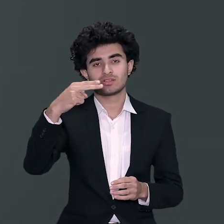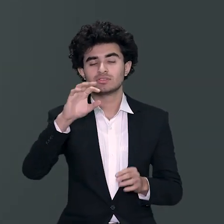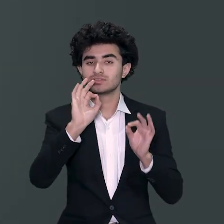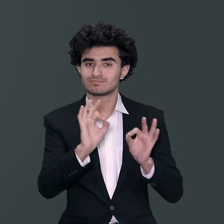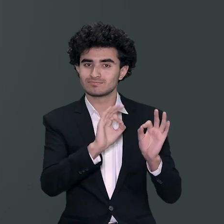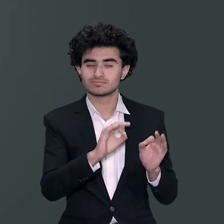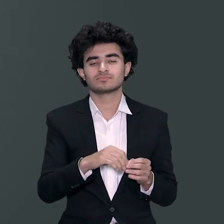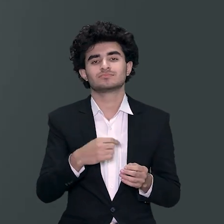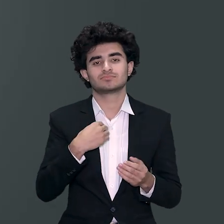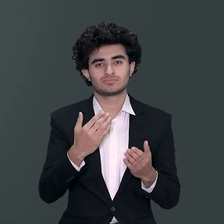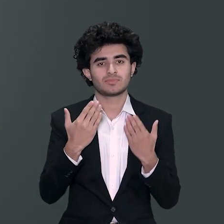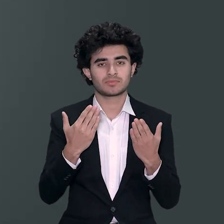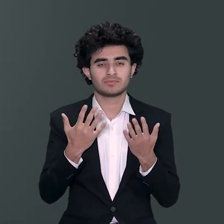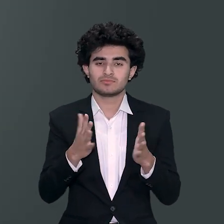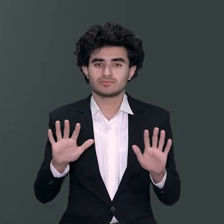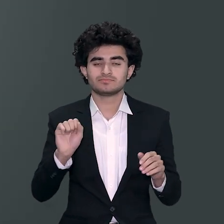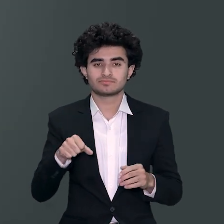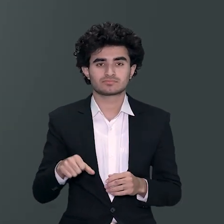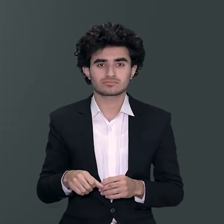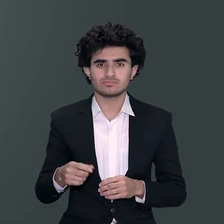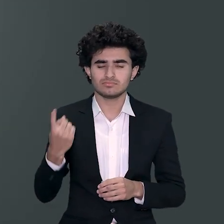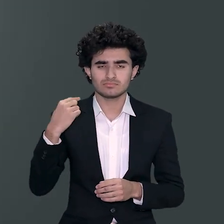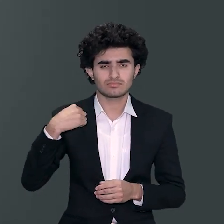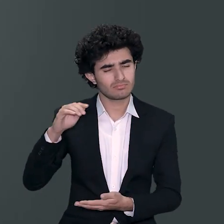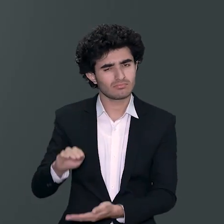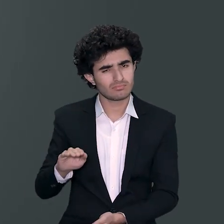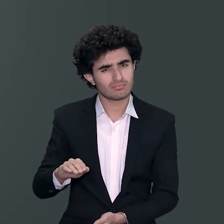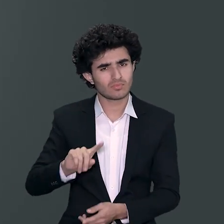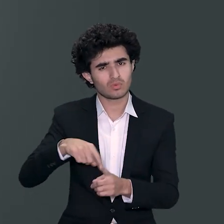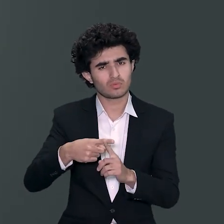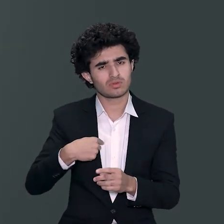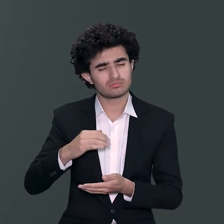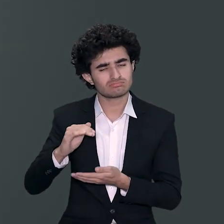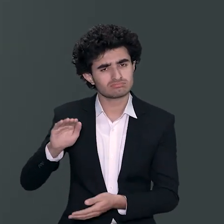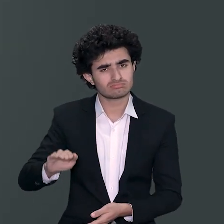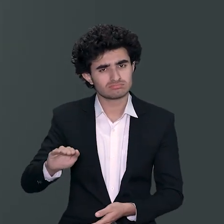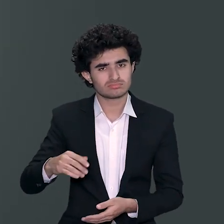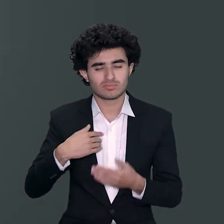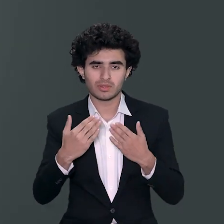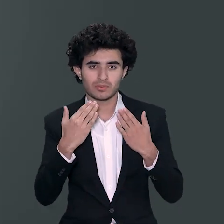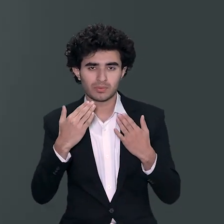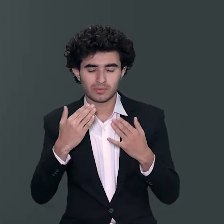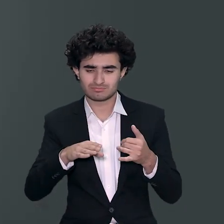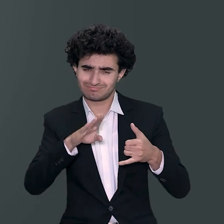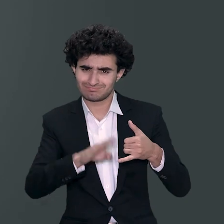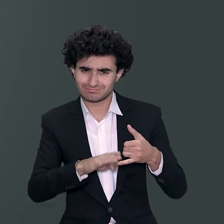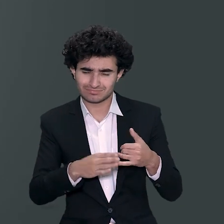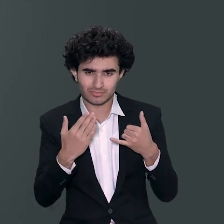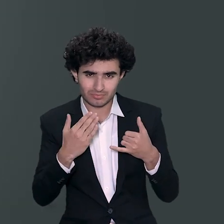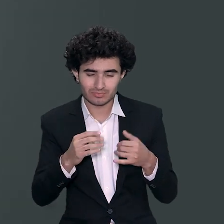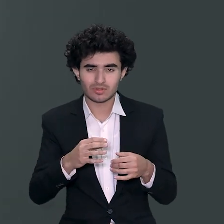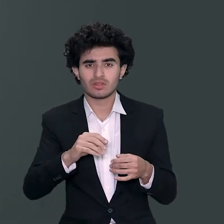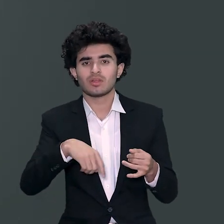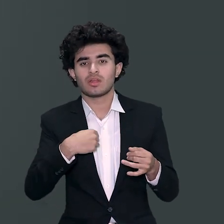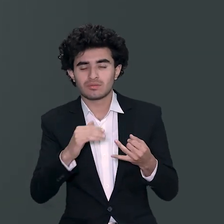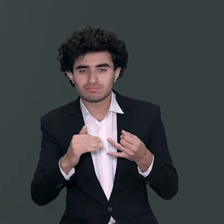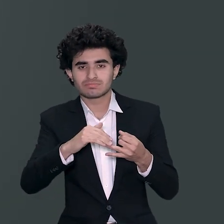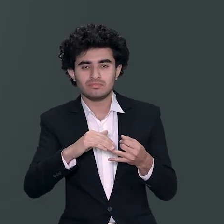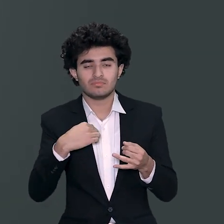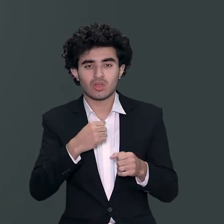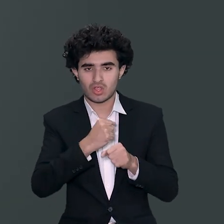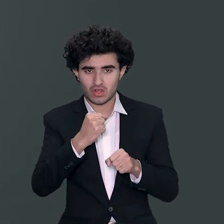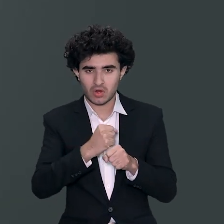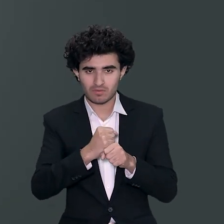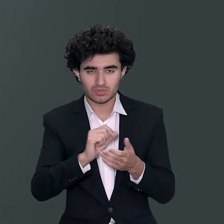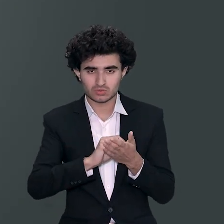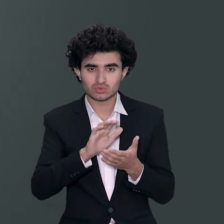ٹارٹ پہ بیٹھ کے بھی پڑھا ہوں میں سرکاری سکولوں سے بھی پڑھا ہوں میں لو فی پرائیویٹ سکول جنہیں کہتے ہیں وہاں سے بھی میں نے اپنی تعلیم